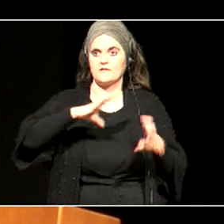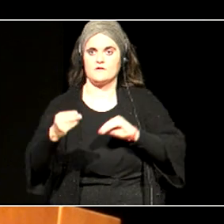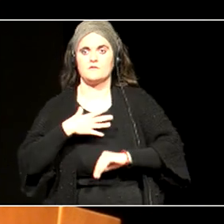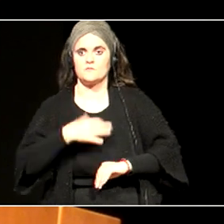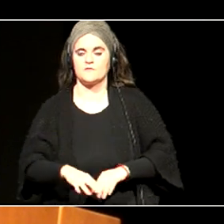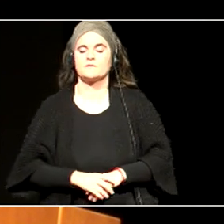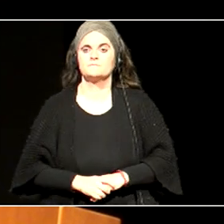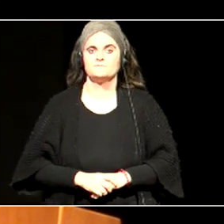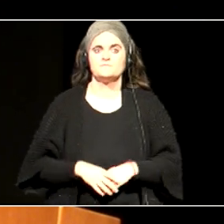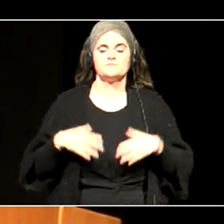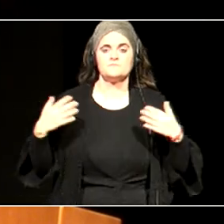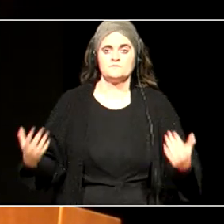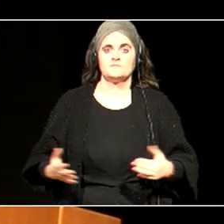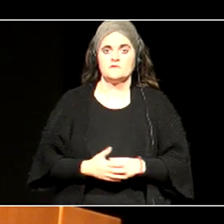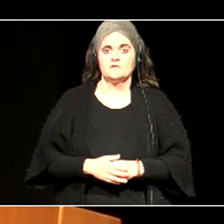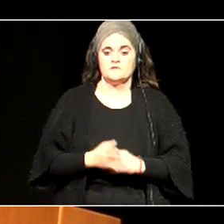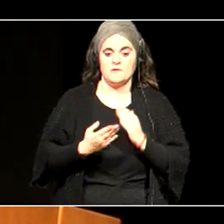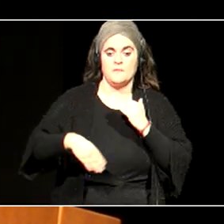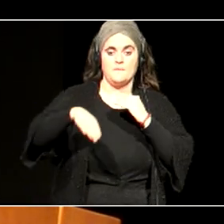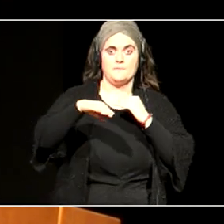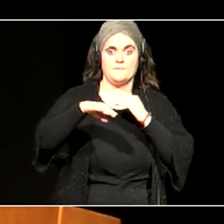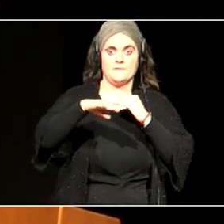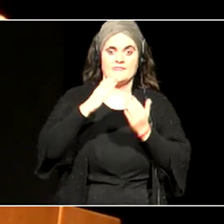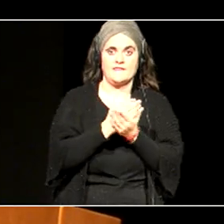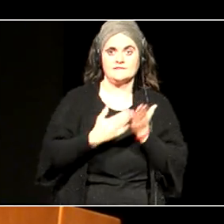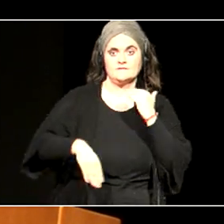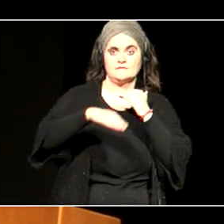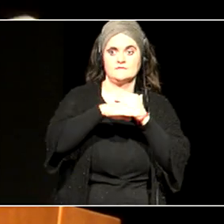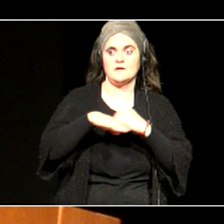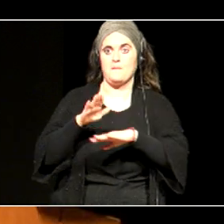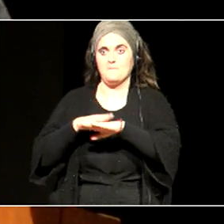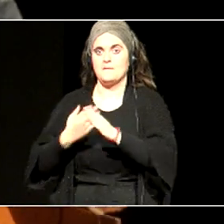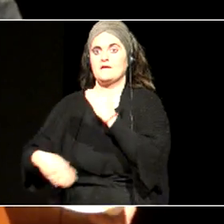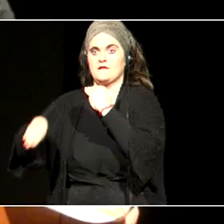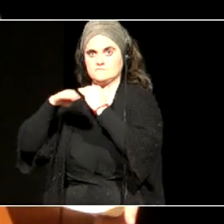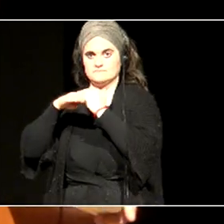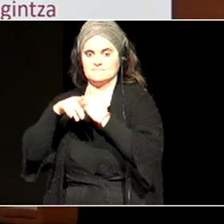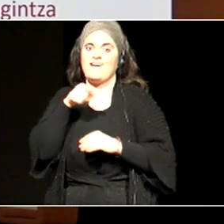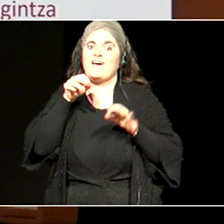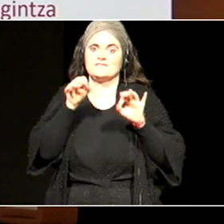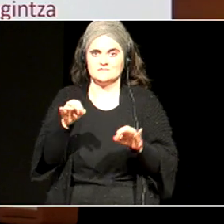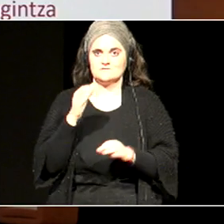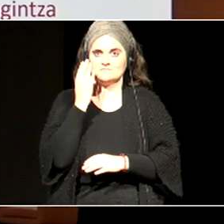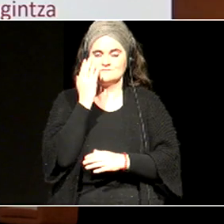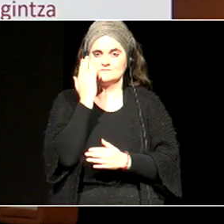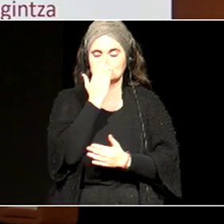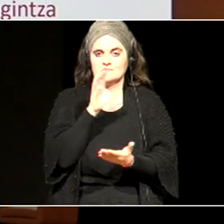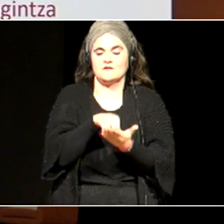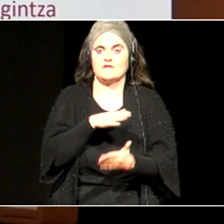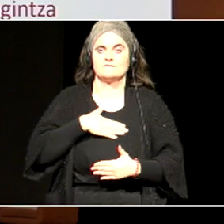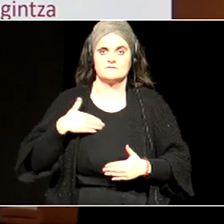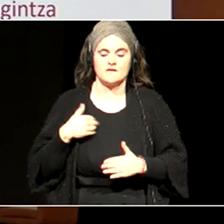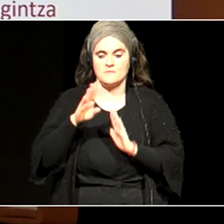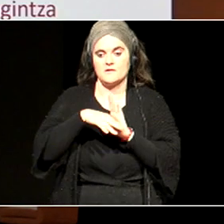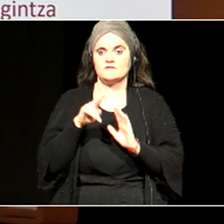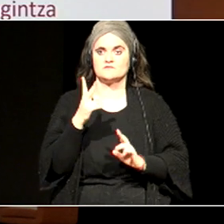Bueno, berdintasunean, eta berdintasunerako, hori da, nahi dugun eskola. Bigarren planaren, bigarren zati